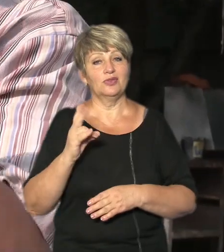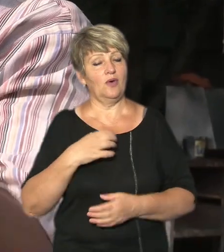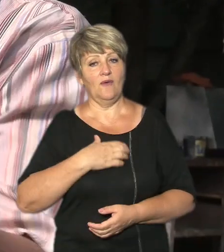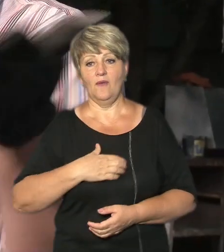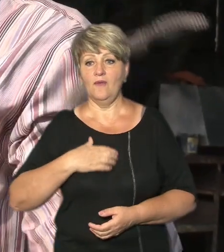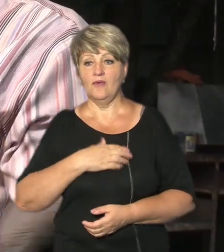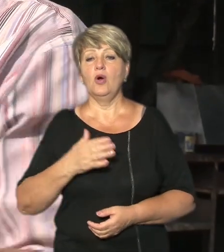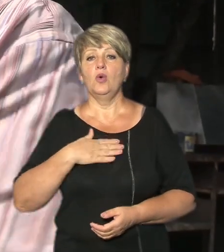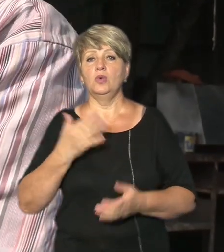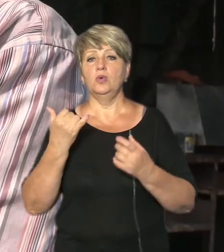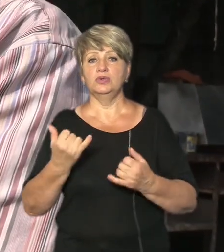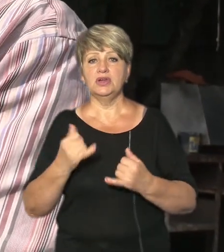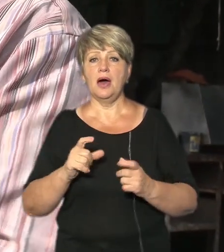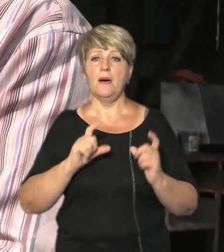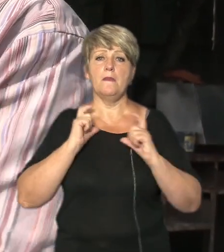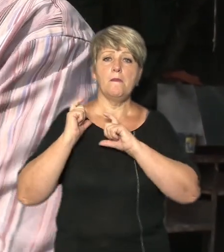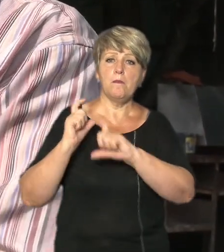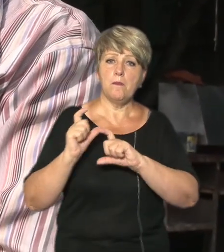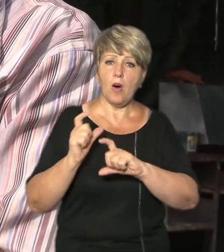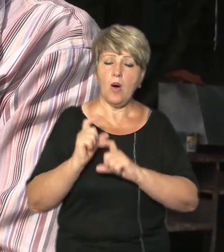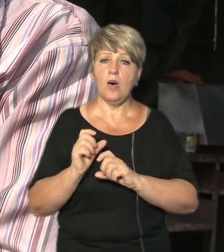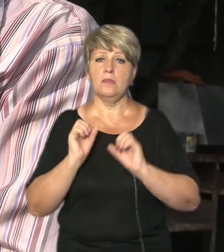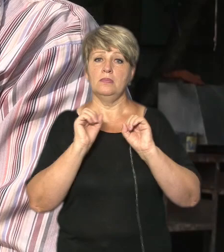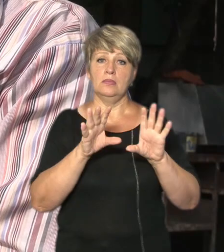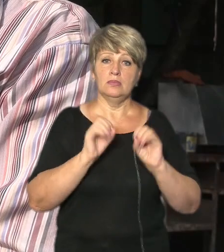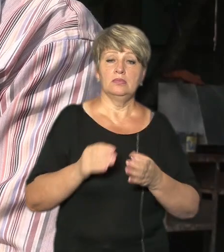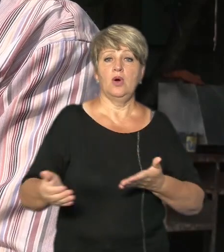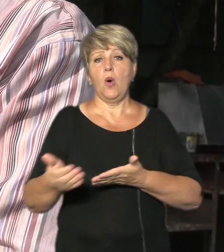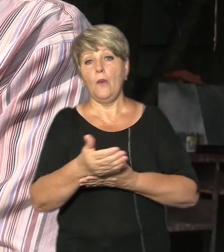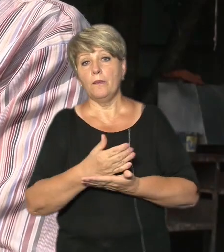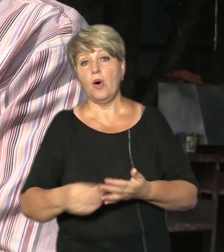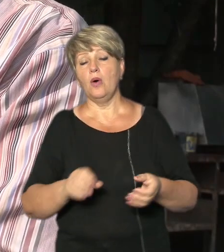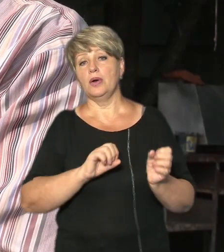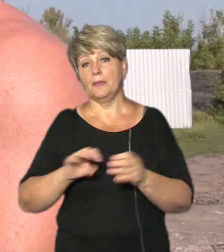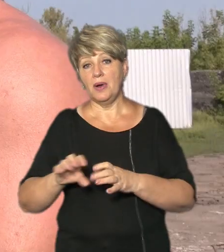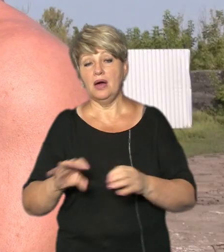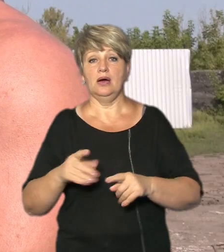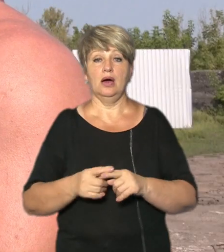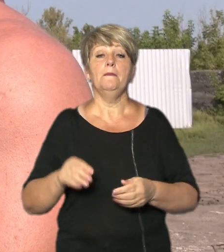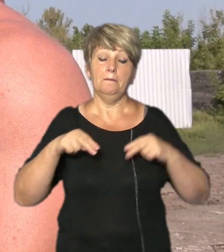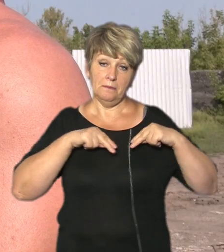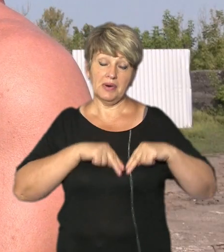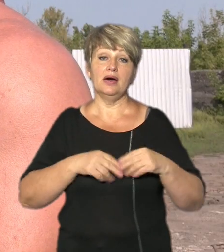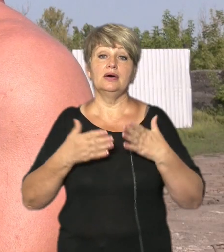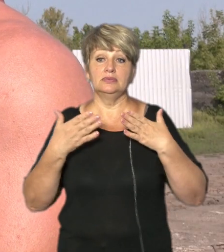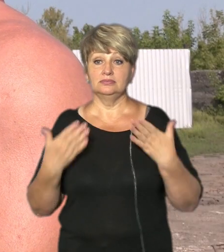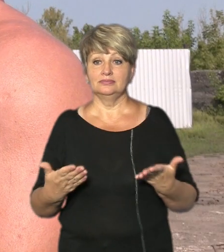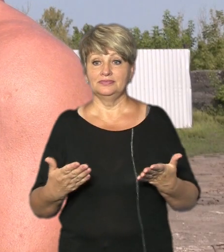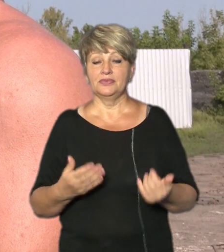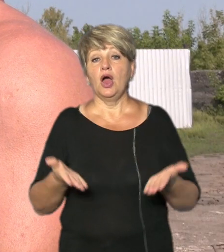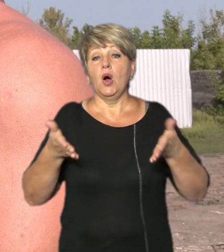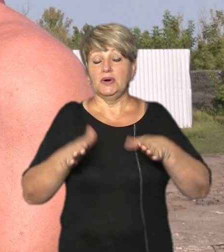сьогодні йдуть погрузки, вигрузки, уборки Працюємо Зернові відпрацювали,